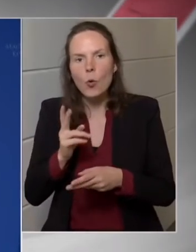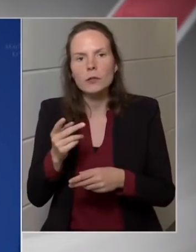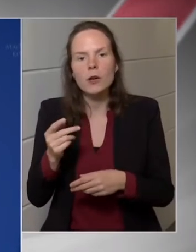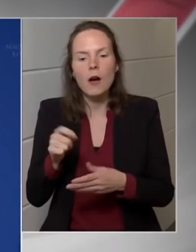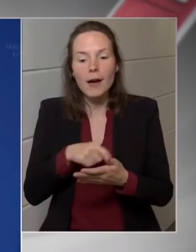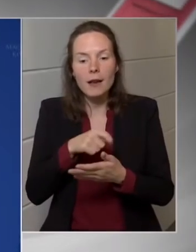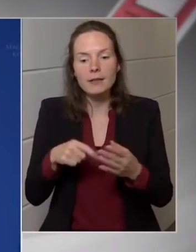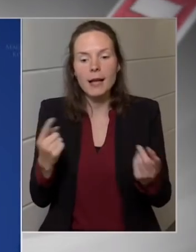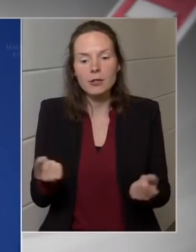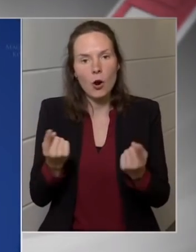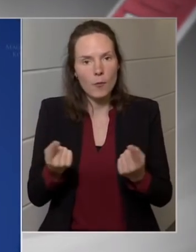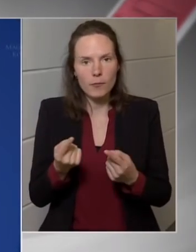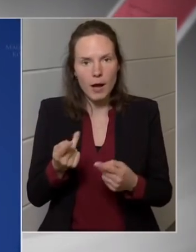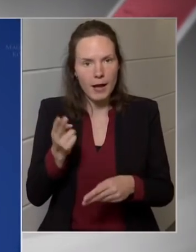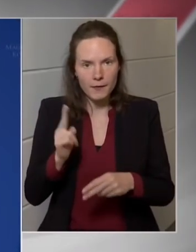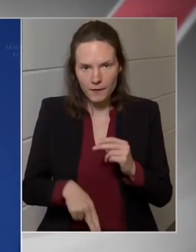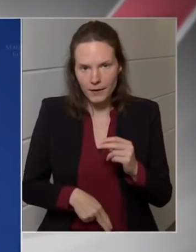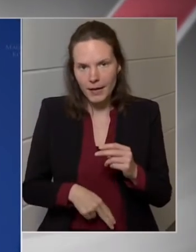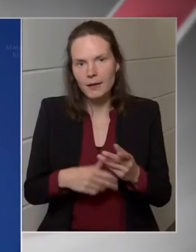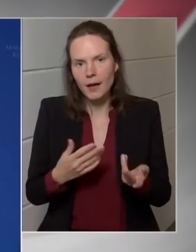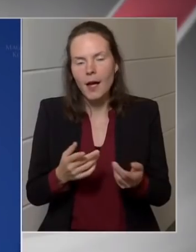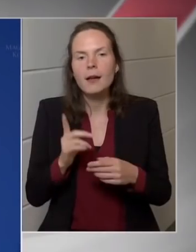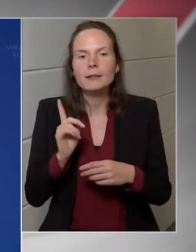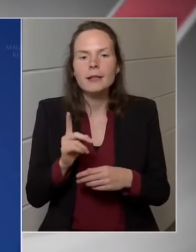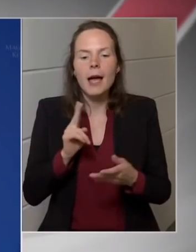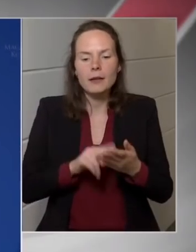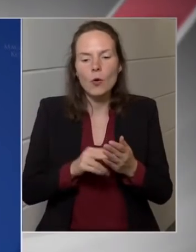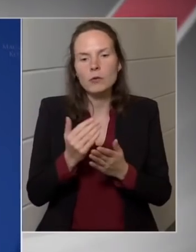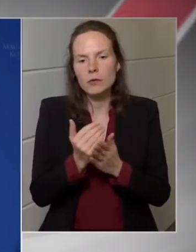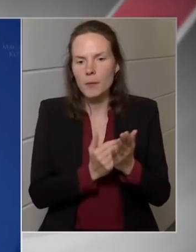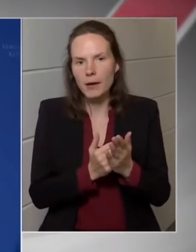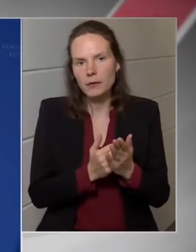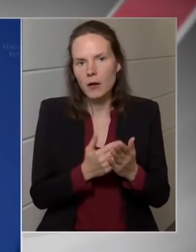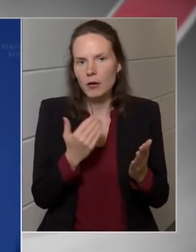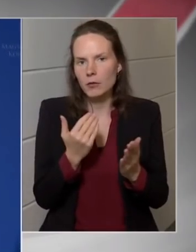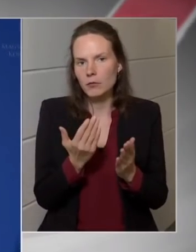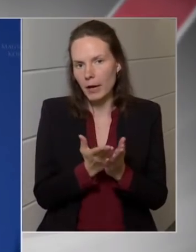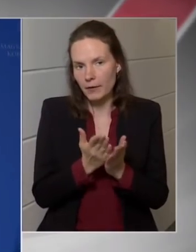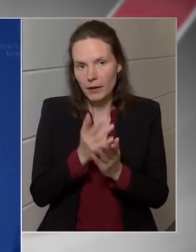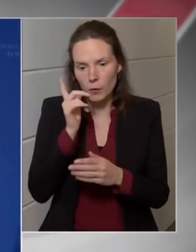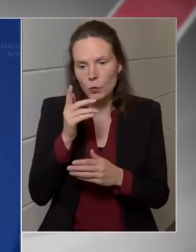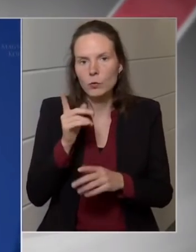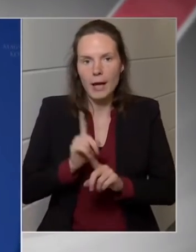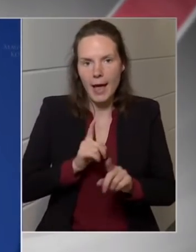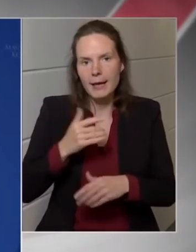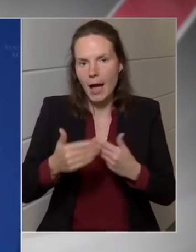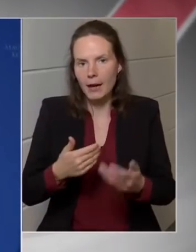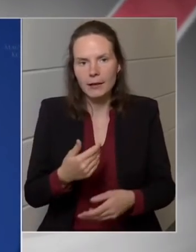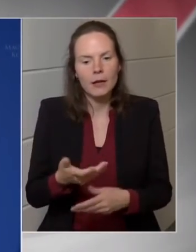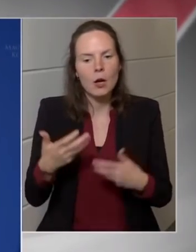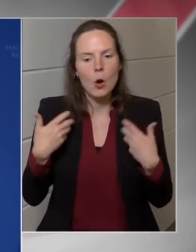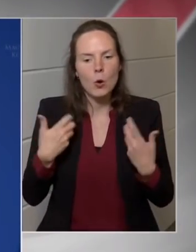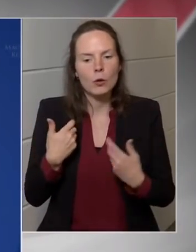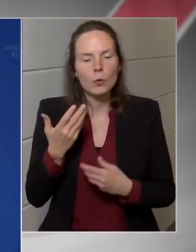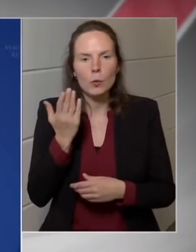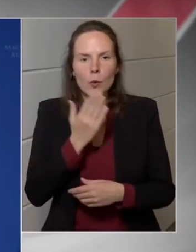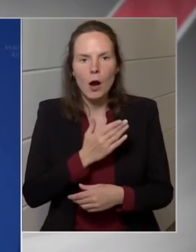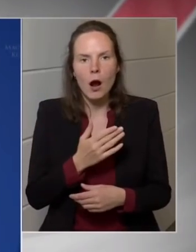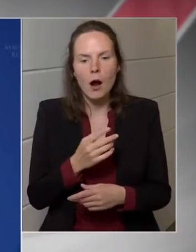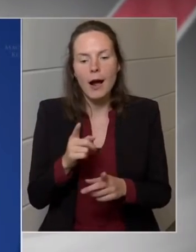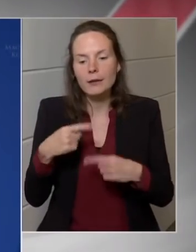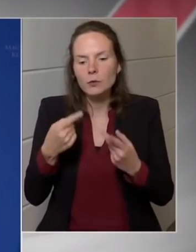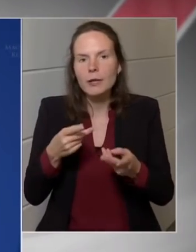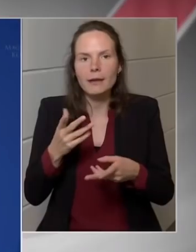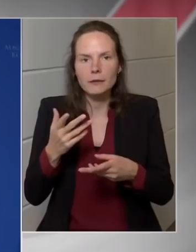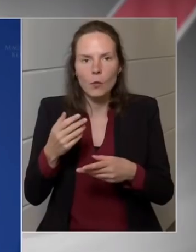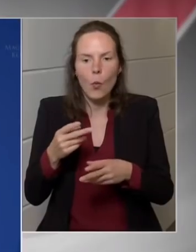véget ért, de a jogszabályoknak megfelelően fogunk mindenben eljárni. Örülünk annak, hogyha azután, hogy a kampányban is részt